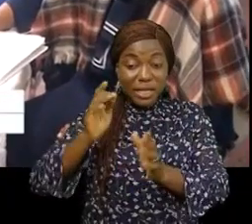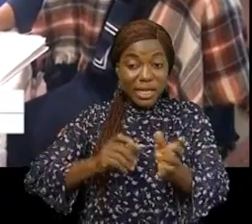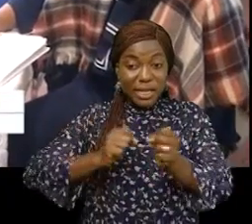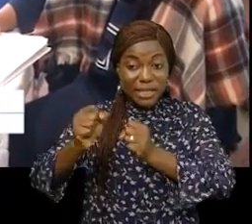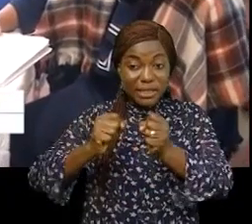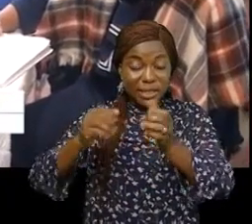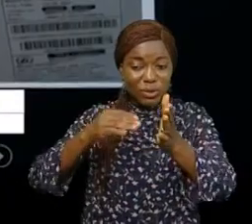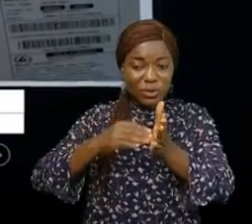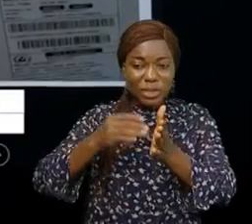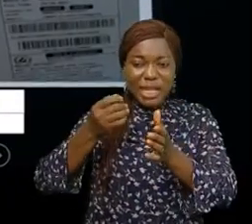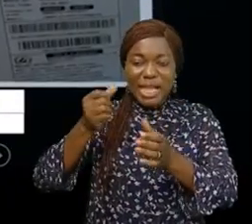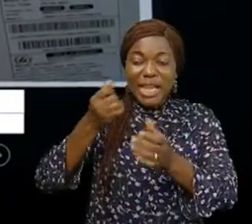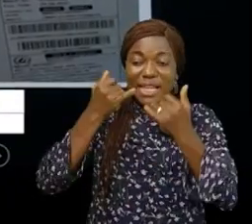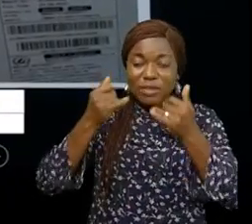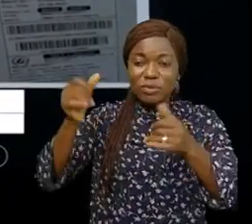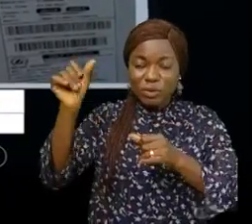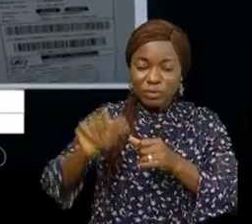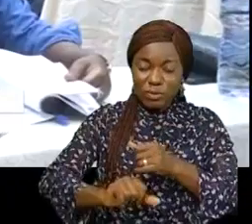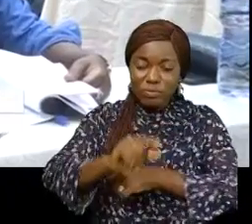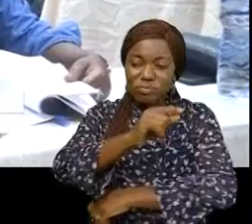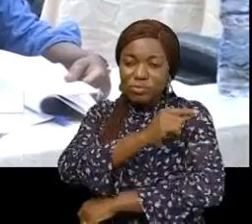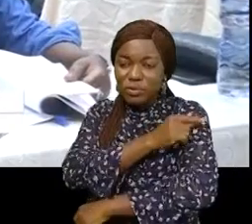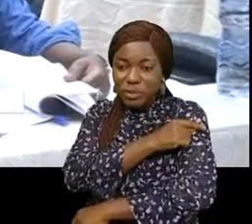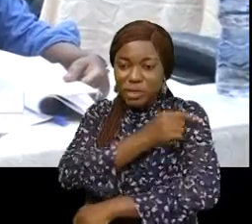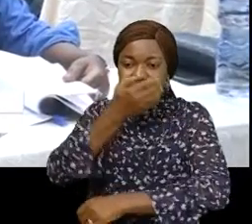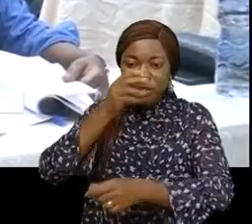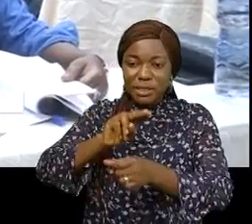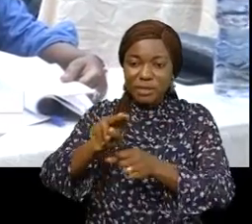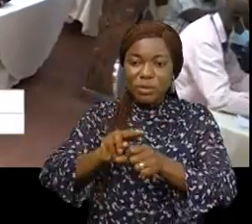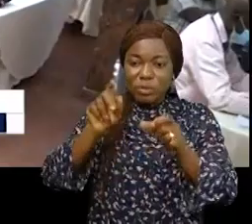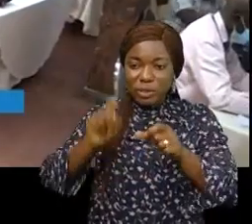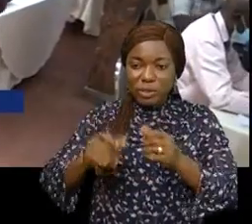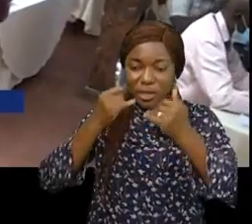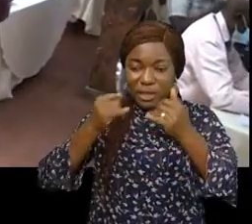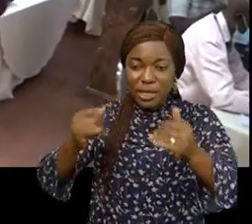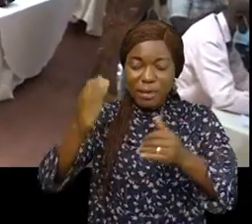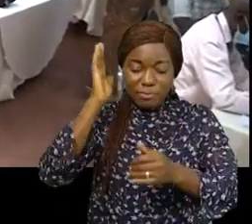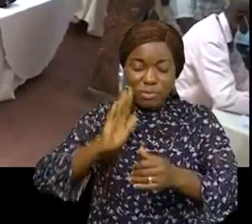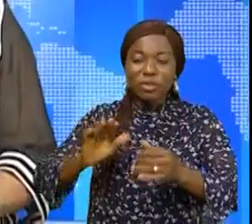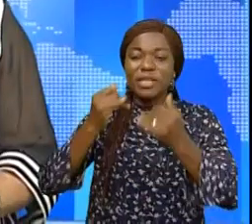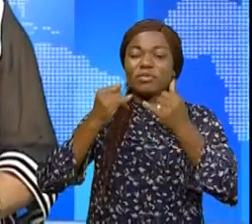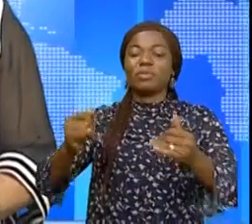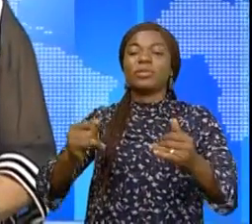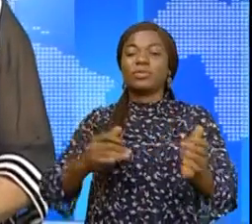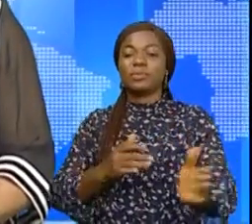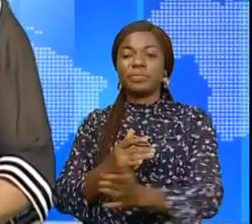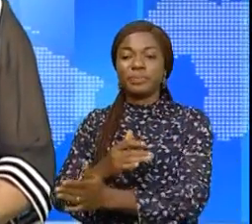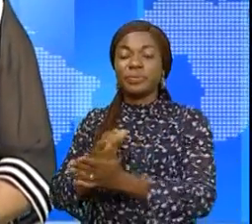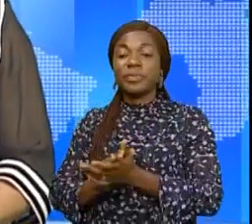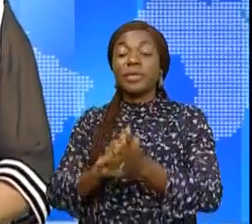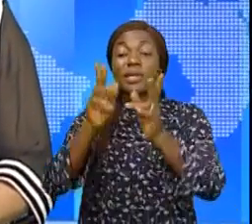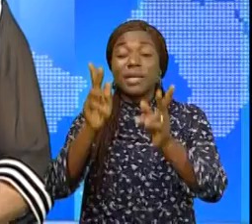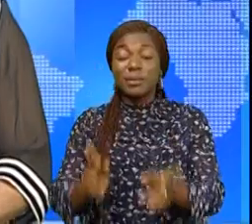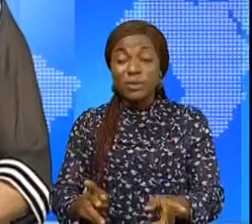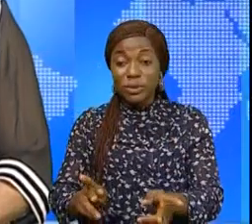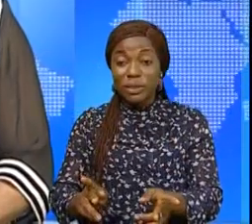désinformation du vaccin COVID-19 et pour diffuser la bonne information sur ces vaccins. Les personnels